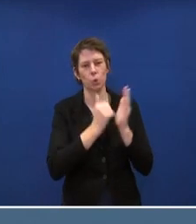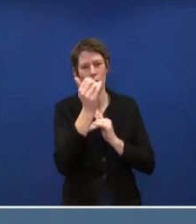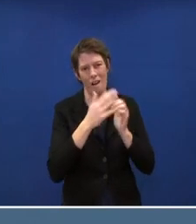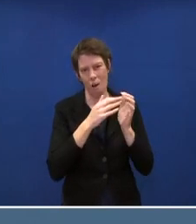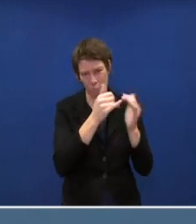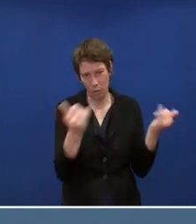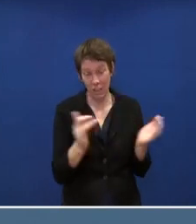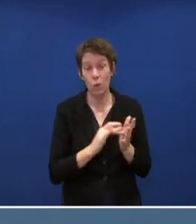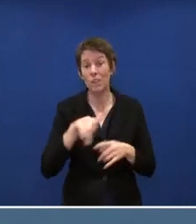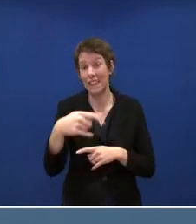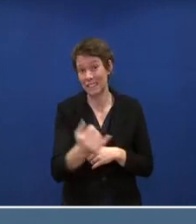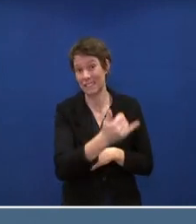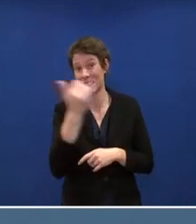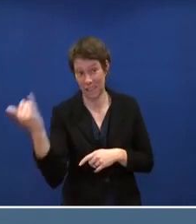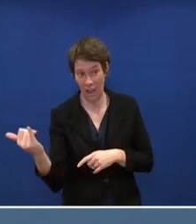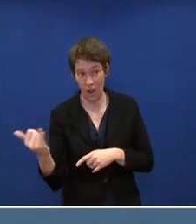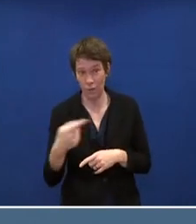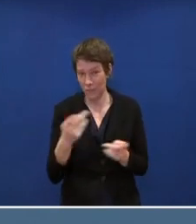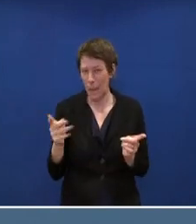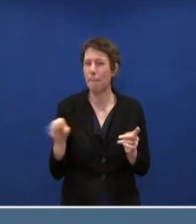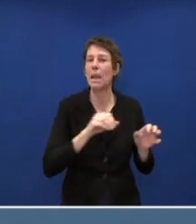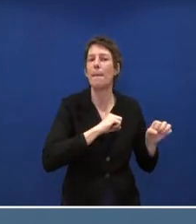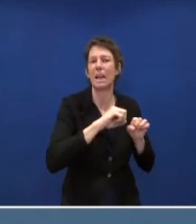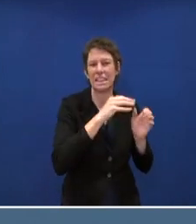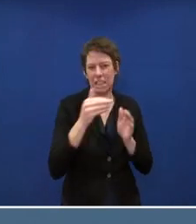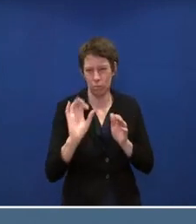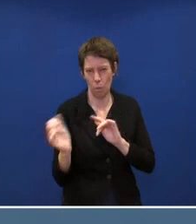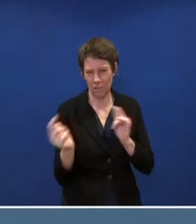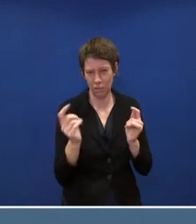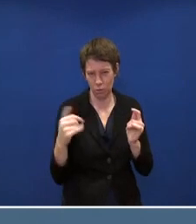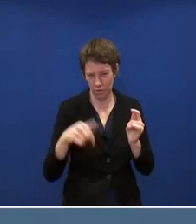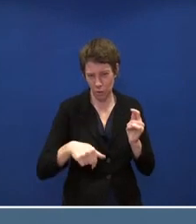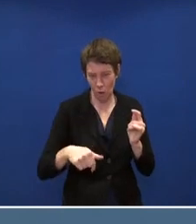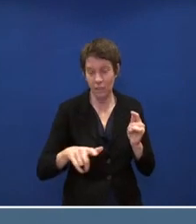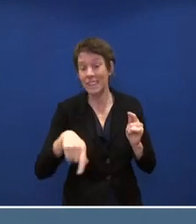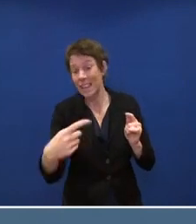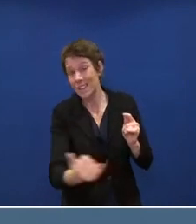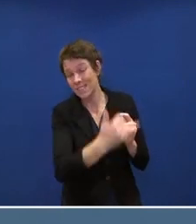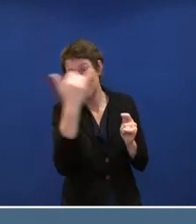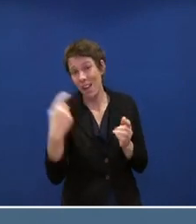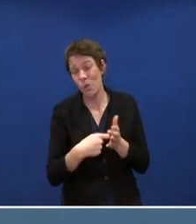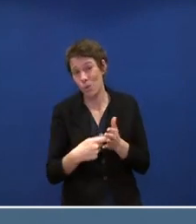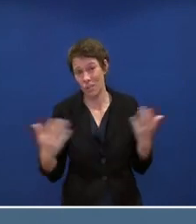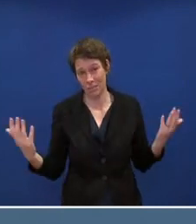nächstem Jahr, und das ist noch mal mit allen Ministerien diskutiert worden, gilt natürlich,